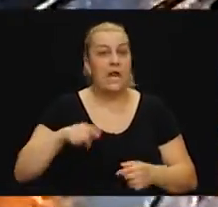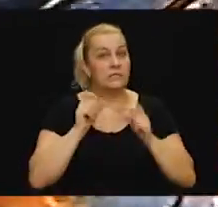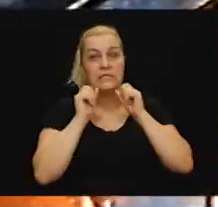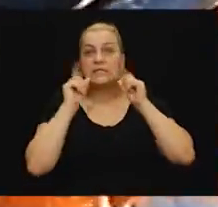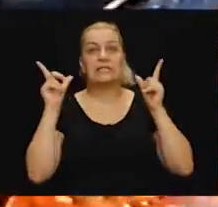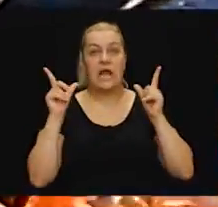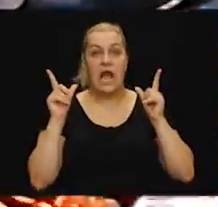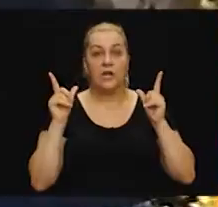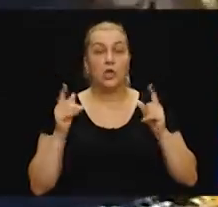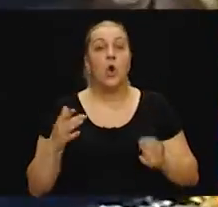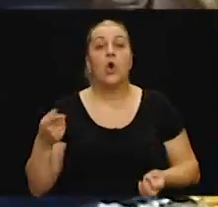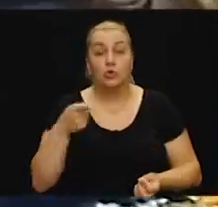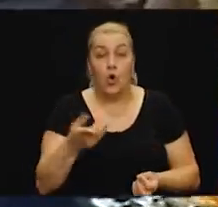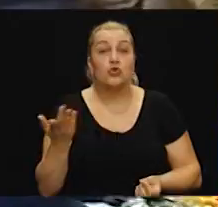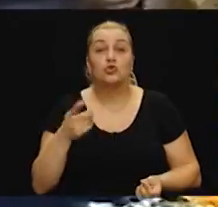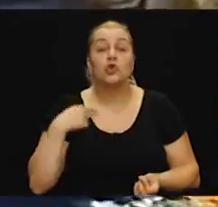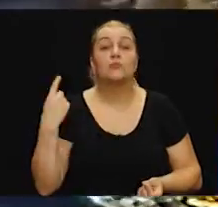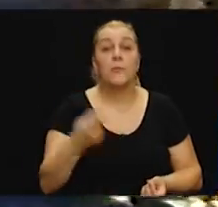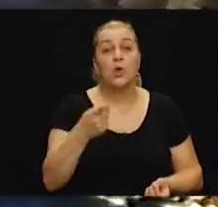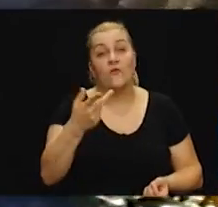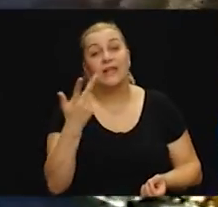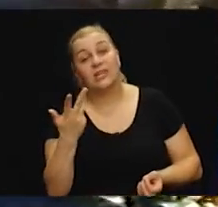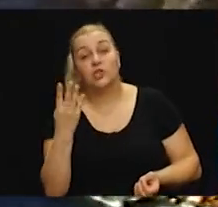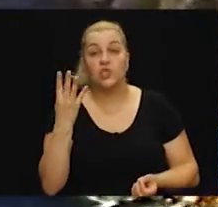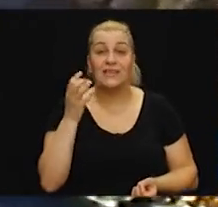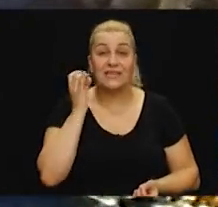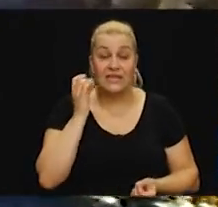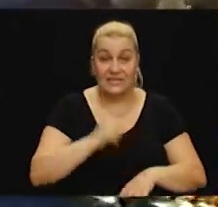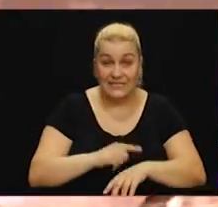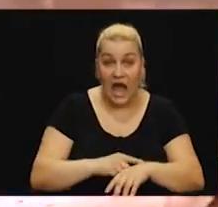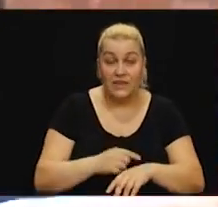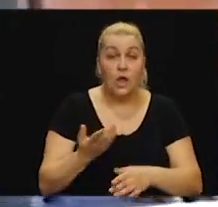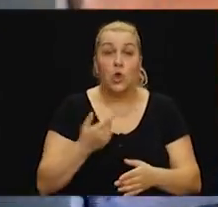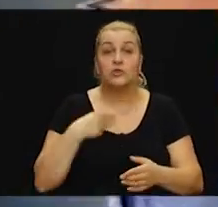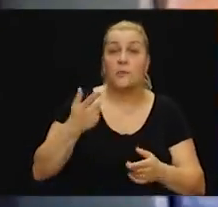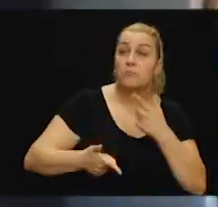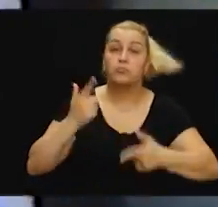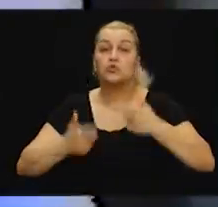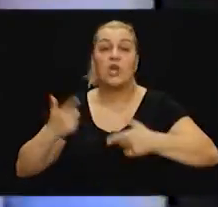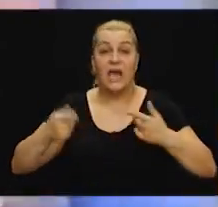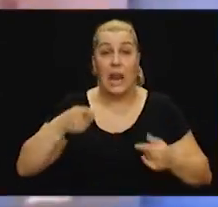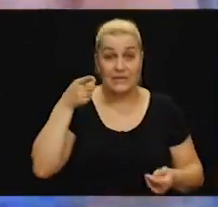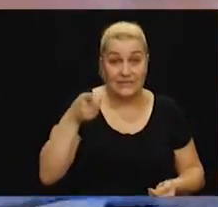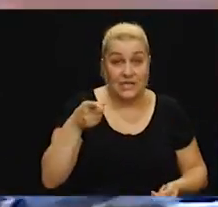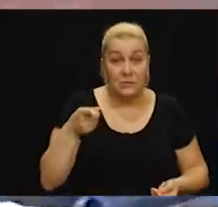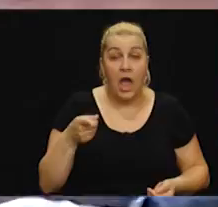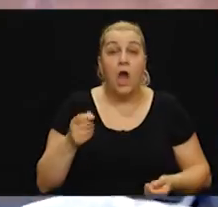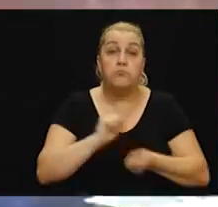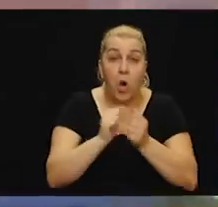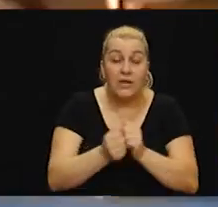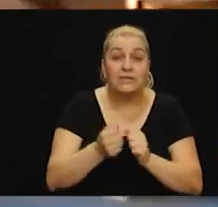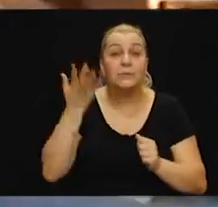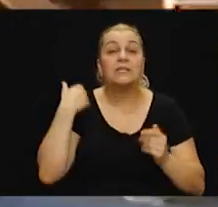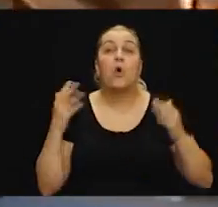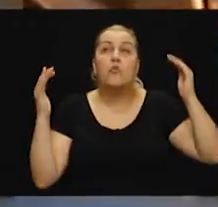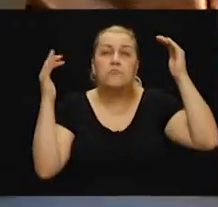Iznenadilo nas je to što smo mi, ta 3-4 sata dok smo puškarali svima i borili se. Bili u mraku